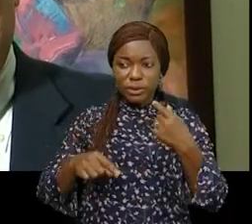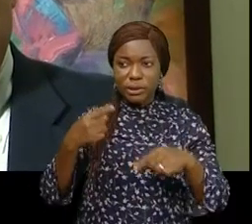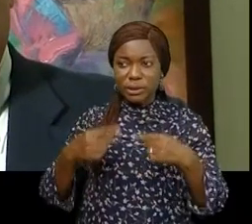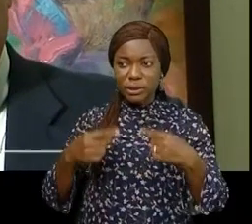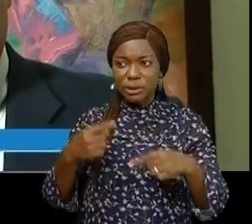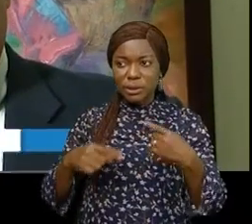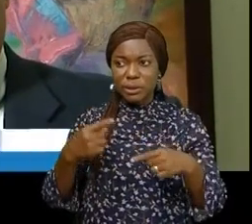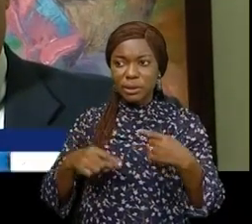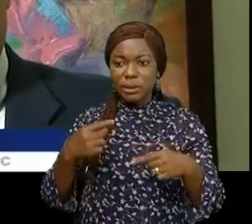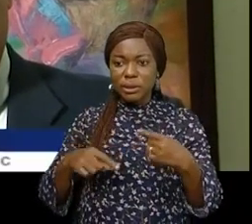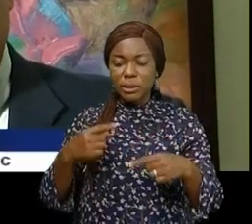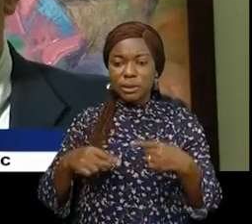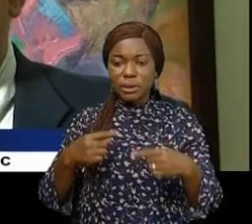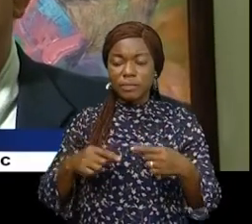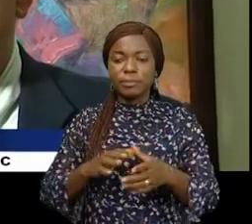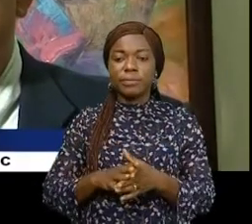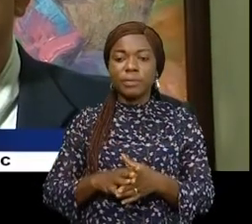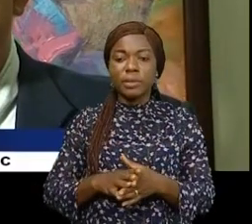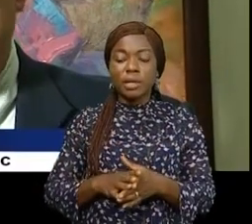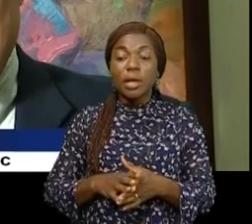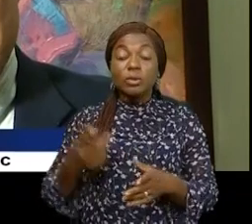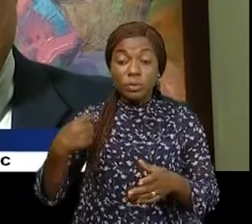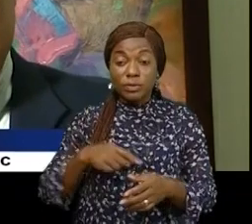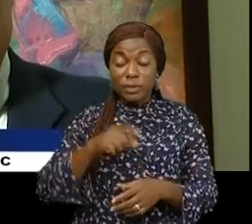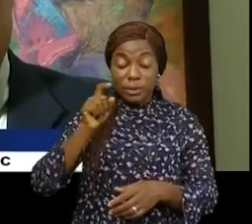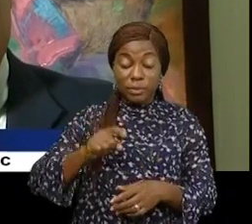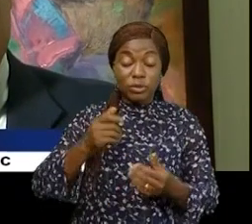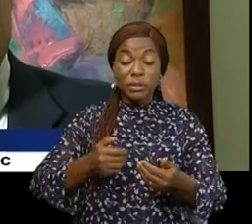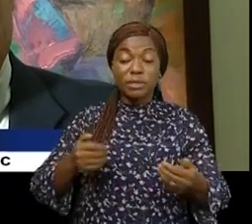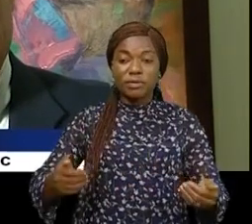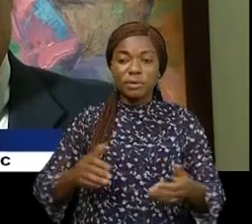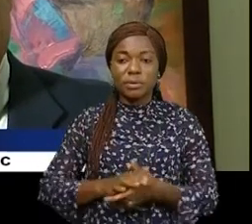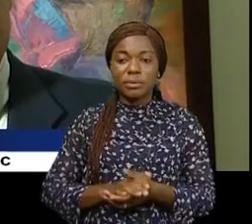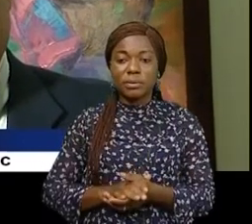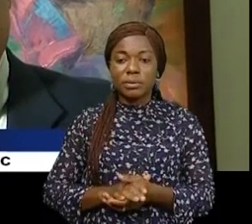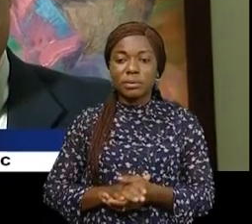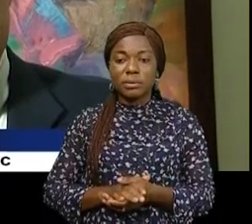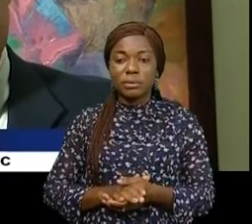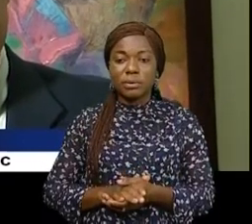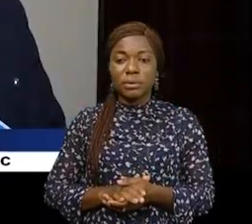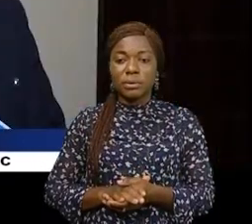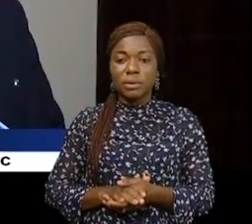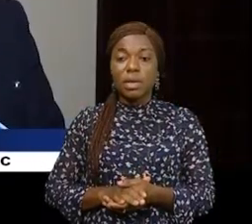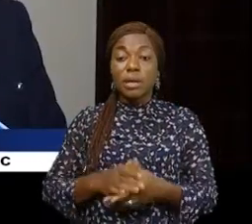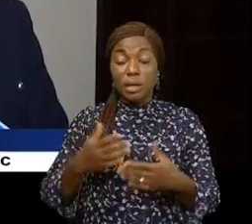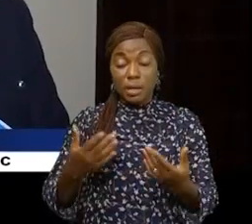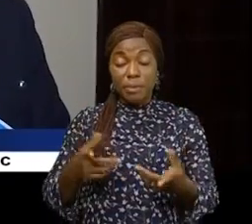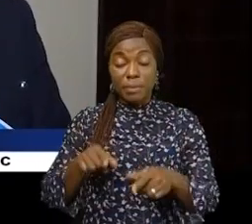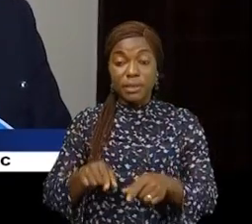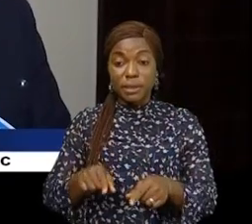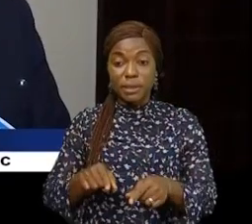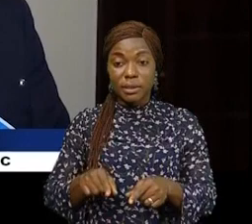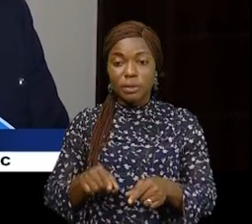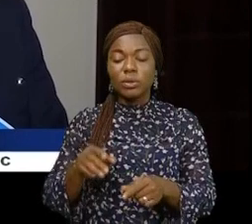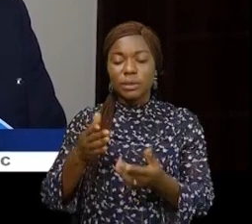des besoins des enfants au niveau de la DRC et cela demande des moyens,